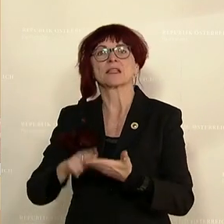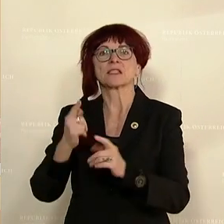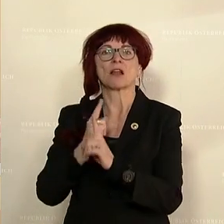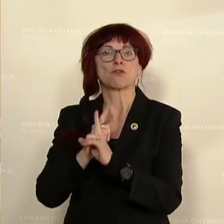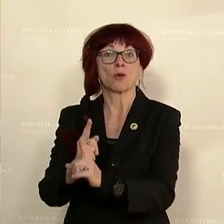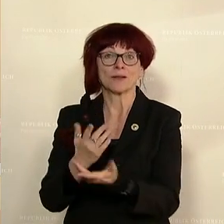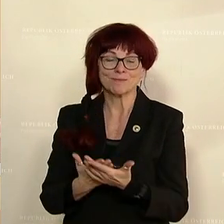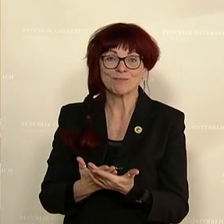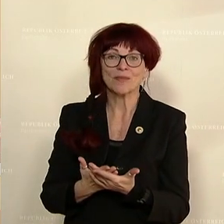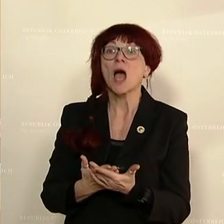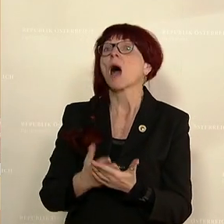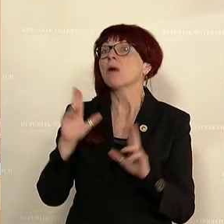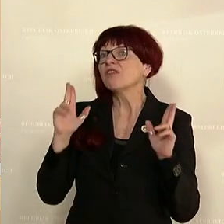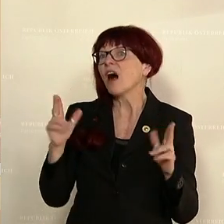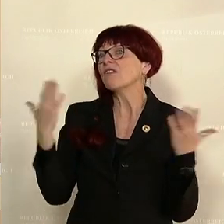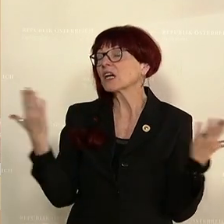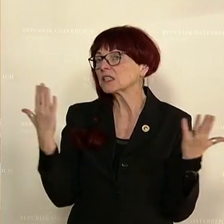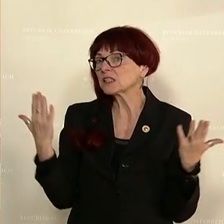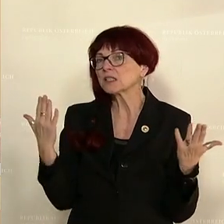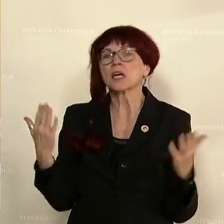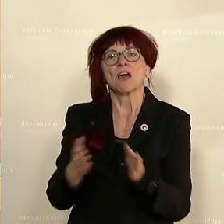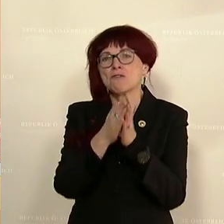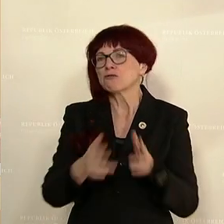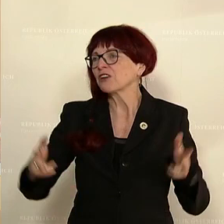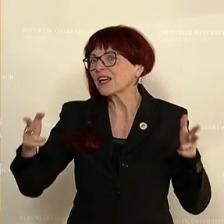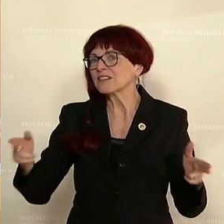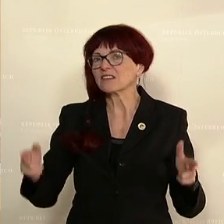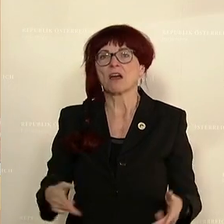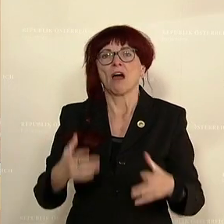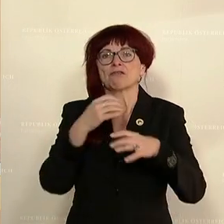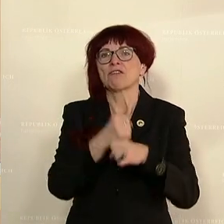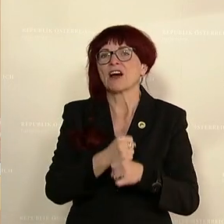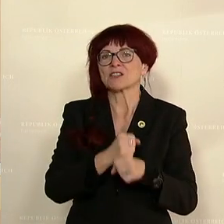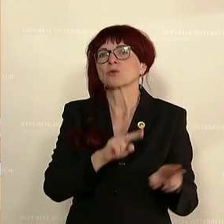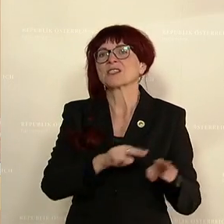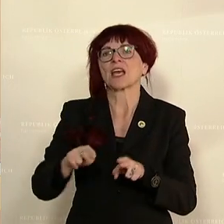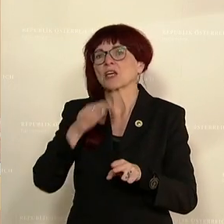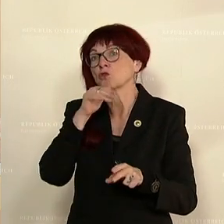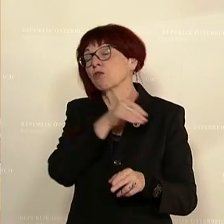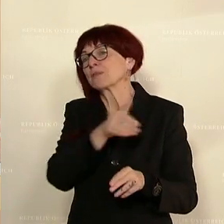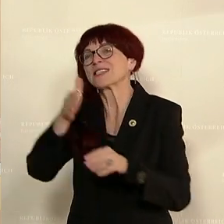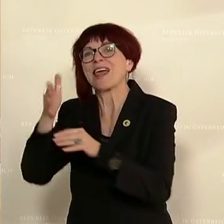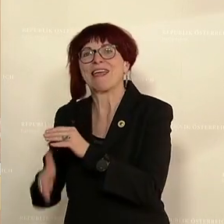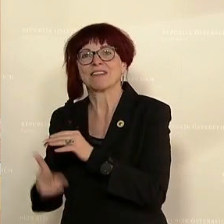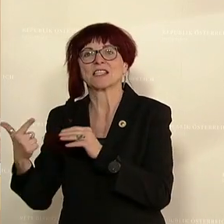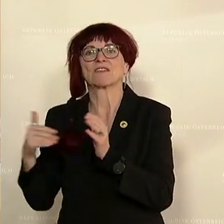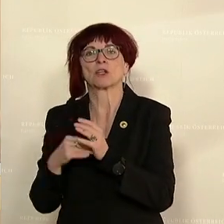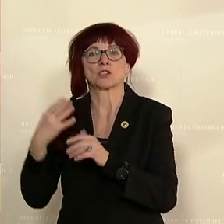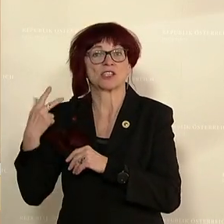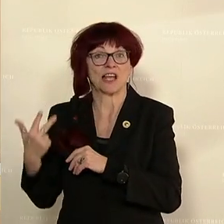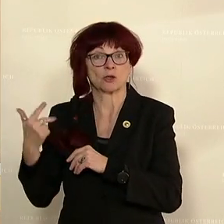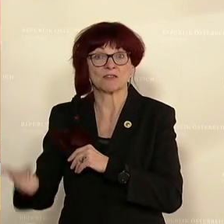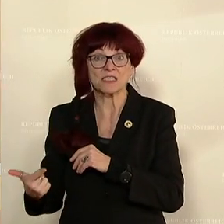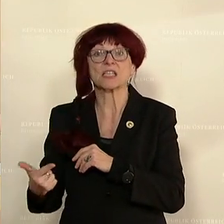Deadline, die der Verfassungsgerichtshof gegeben hat bis Ende nächsten Jahres. Aber selbstverständlich werden wir sicherstellen,